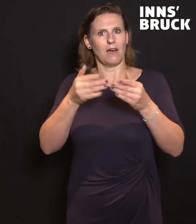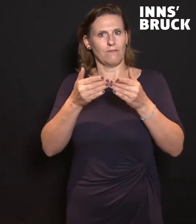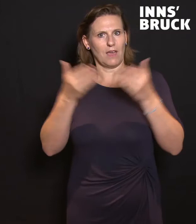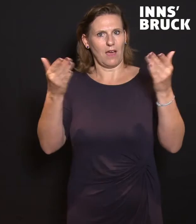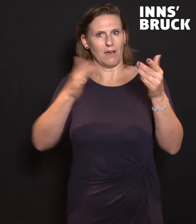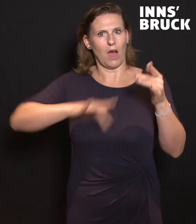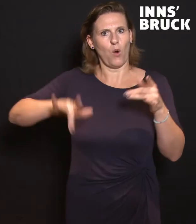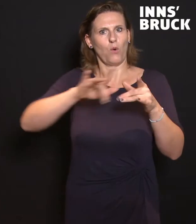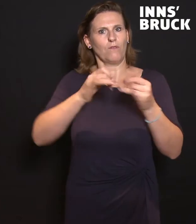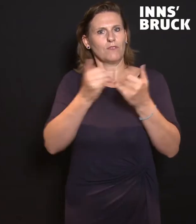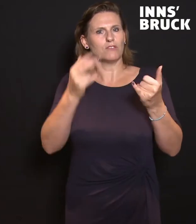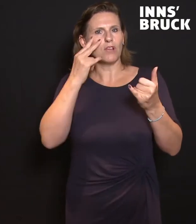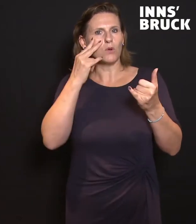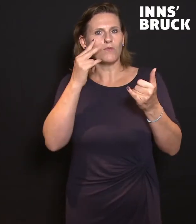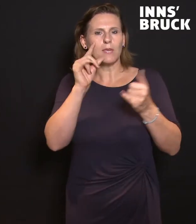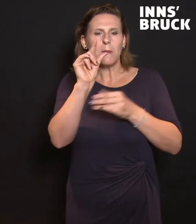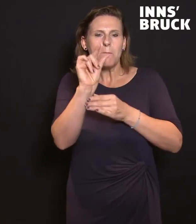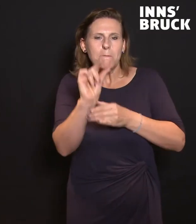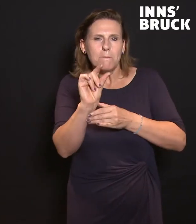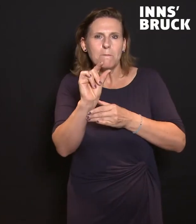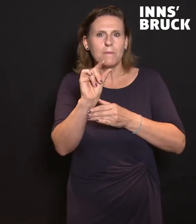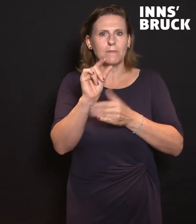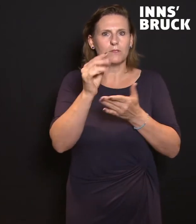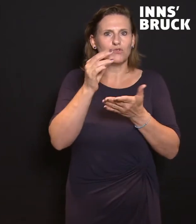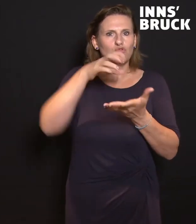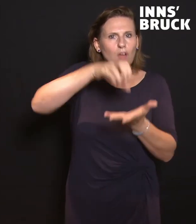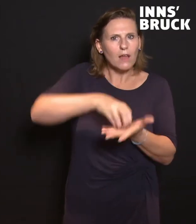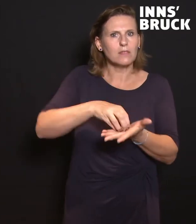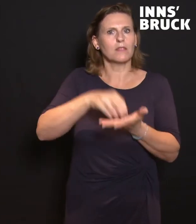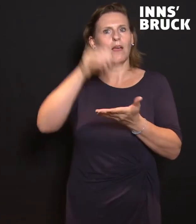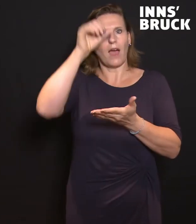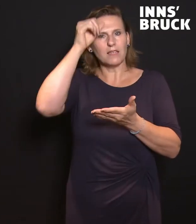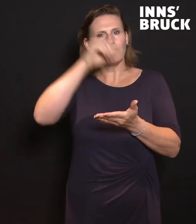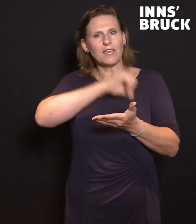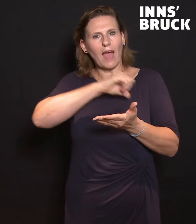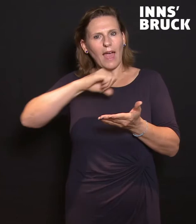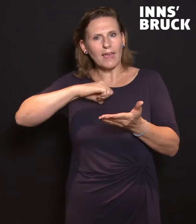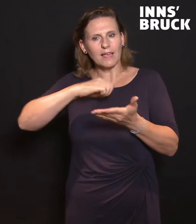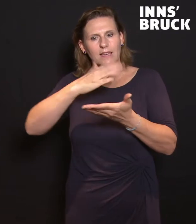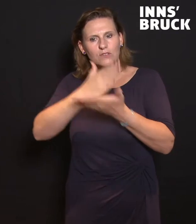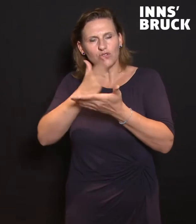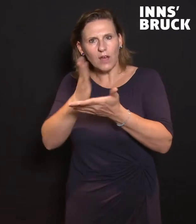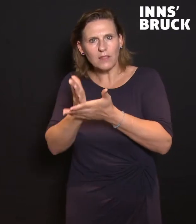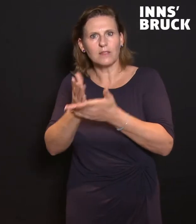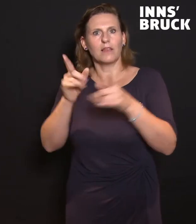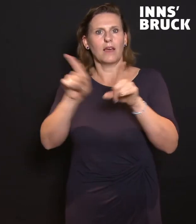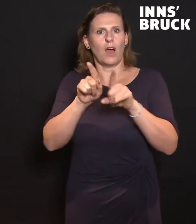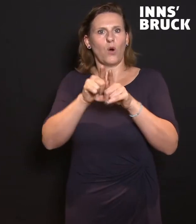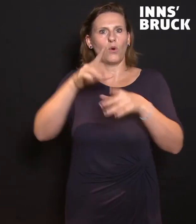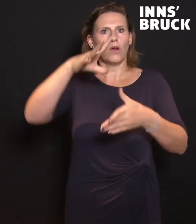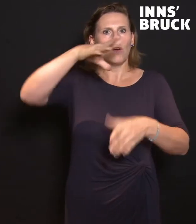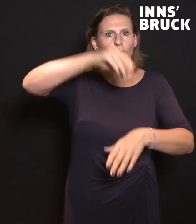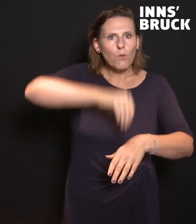wie eine Art Ministadt zu denken. Bedeutet, Wohnen und Arbeiten muss inklusive Bildung